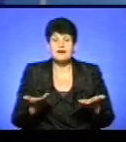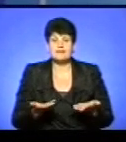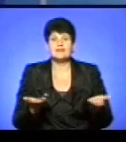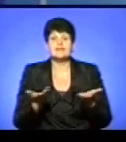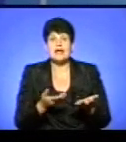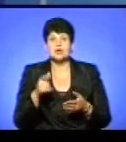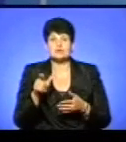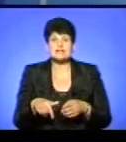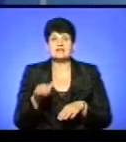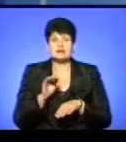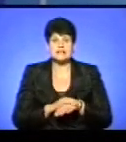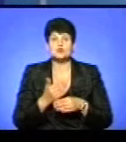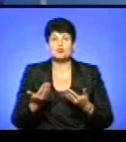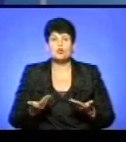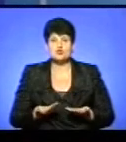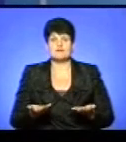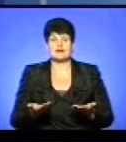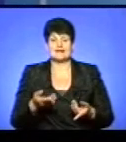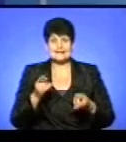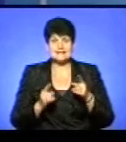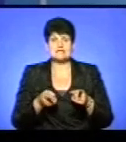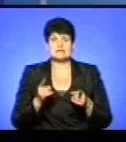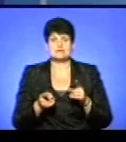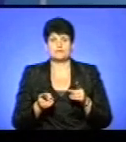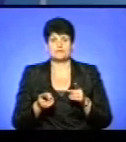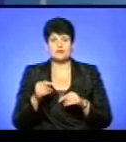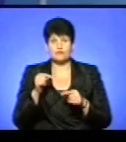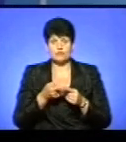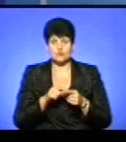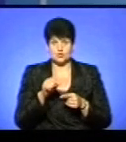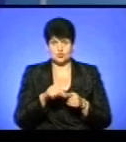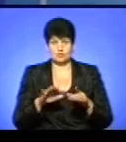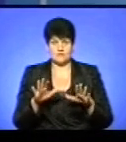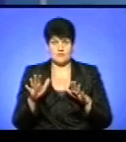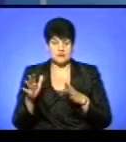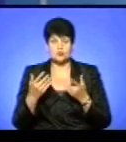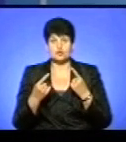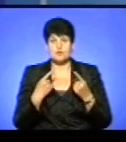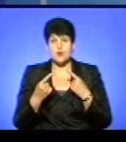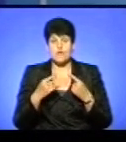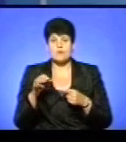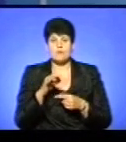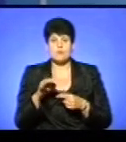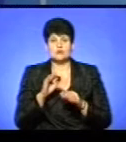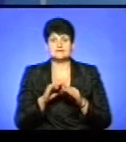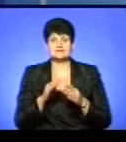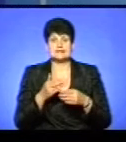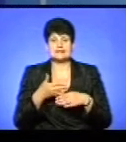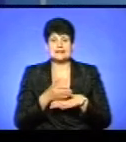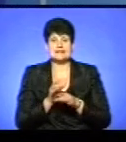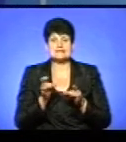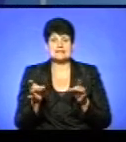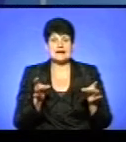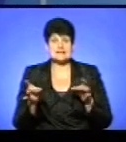людина фактично проживає. Дійсно, в даному випадку, якщо ми говоримо про децентралізацію